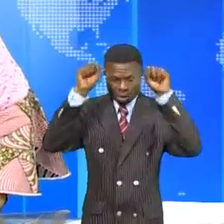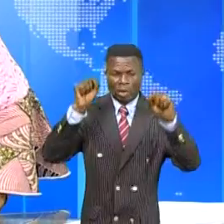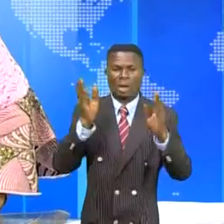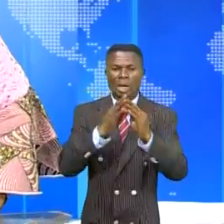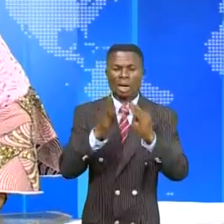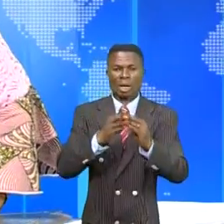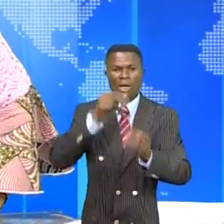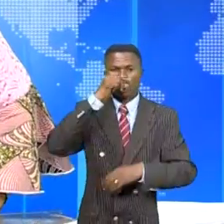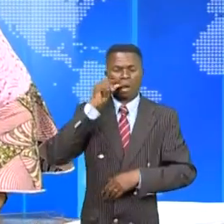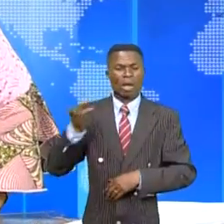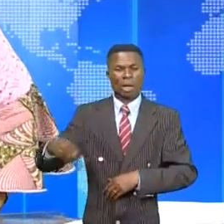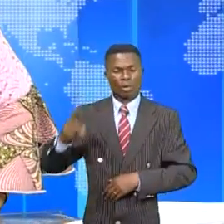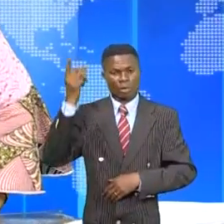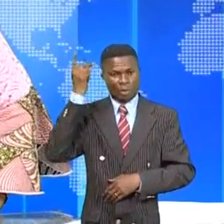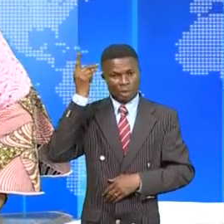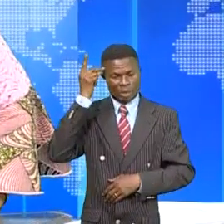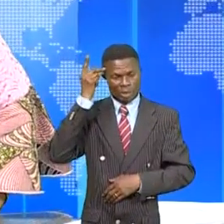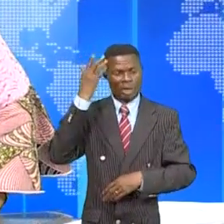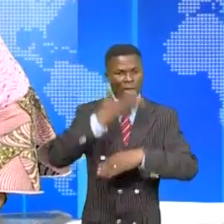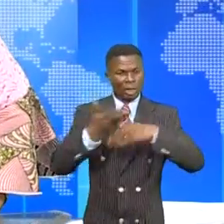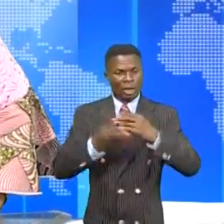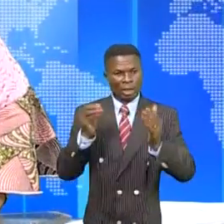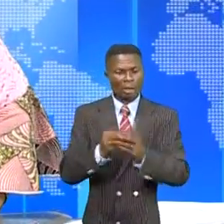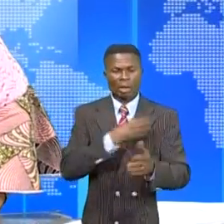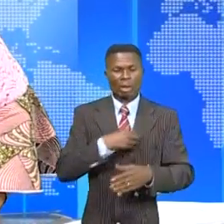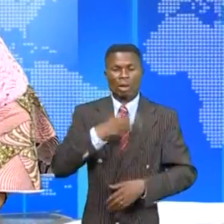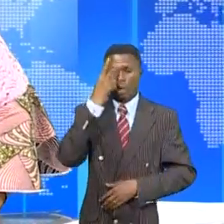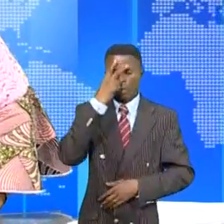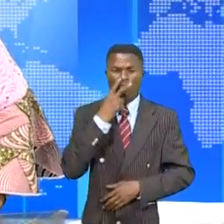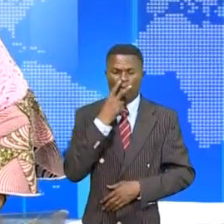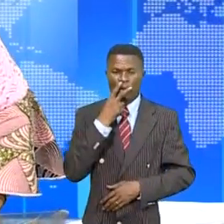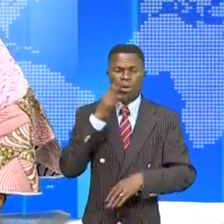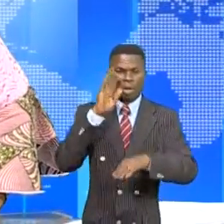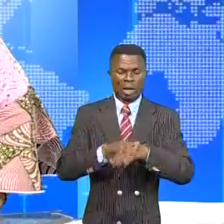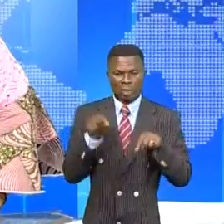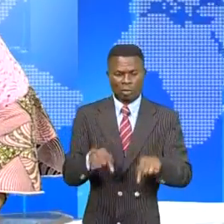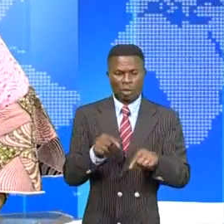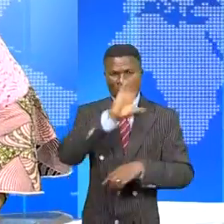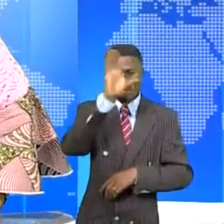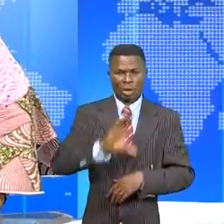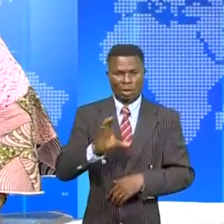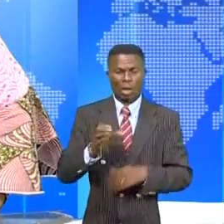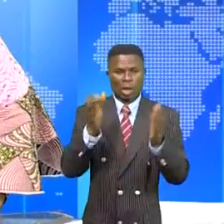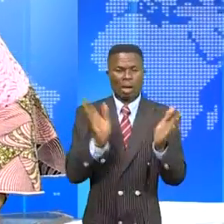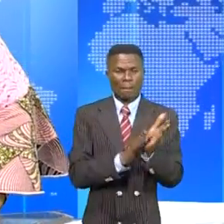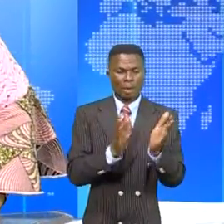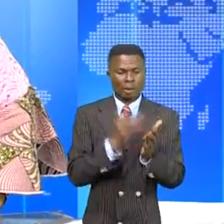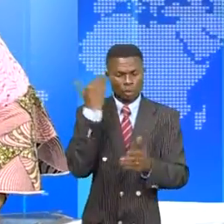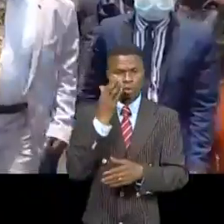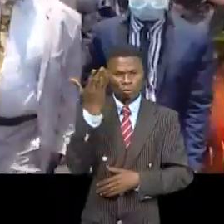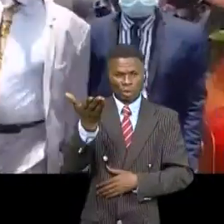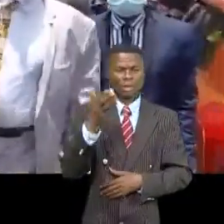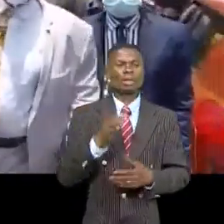'Assemblée provinciale de Kinshasa. La réinstallation de la veuve est intervenue récemment dans la commune des Bandaluma. Bobo Samba pour le